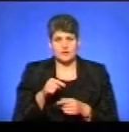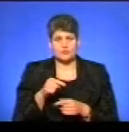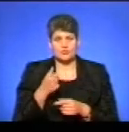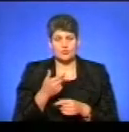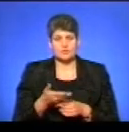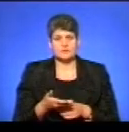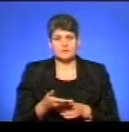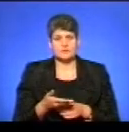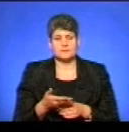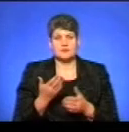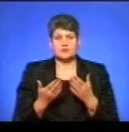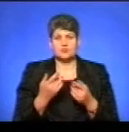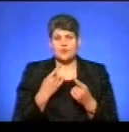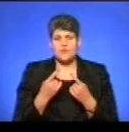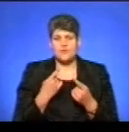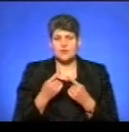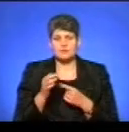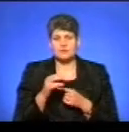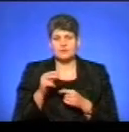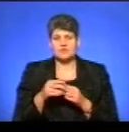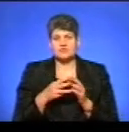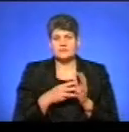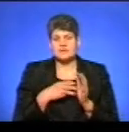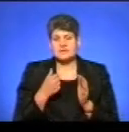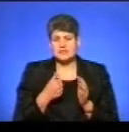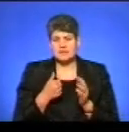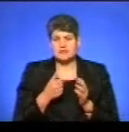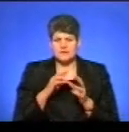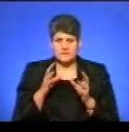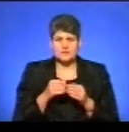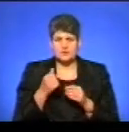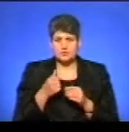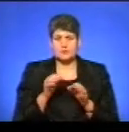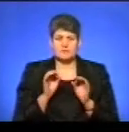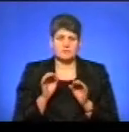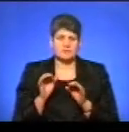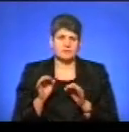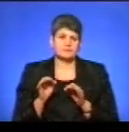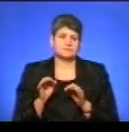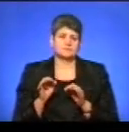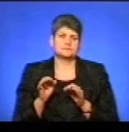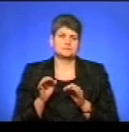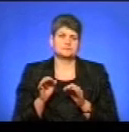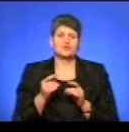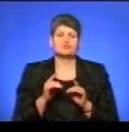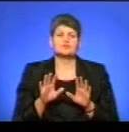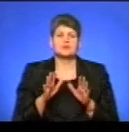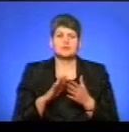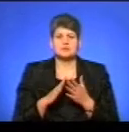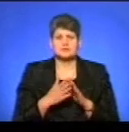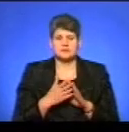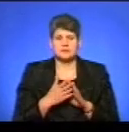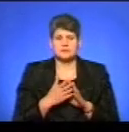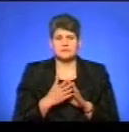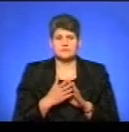року? Якщо говорити про 2018 рік, і взагалі всі роки правильно десь, чому така склада ситуація?